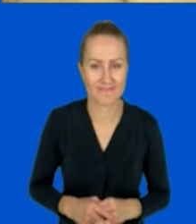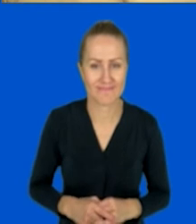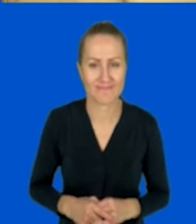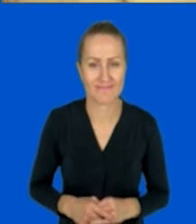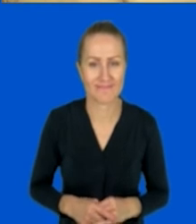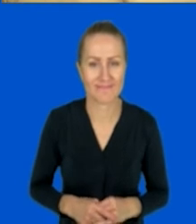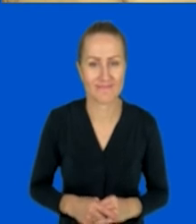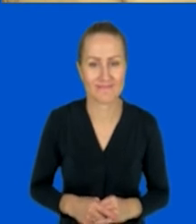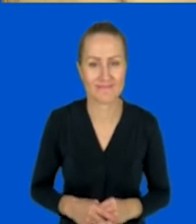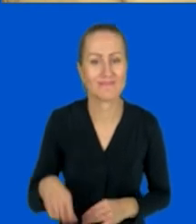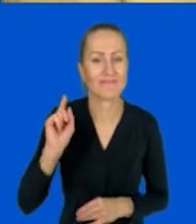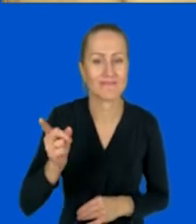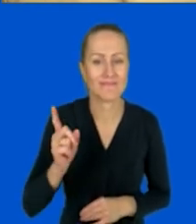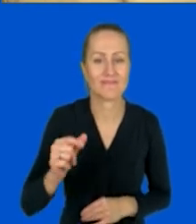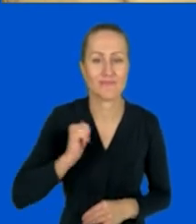O, nie.